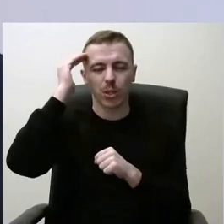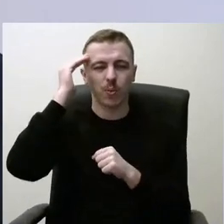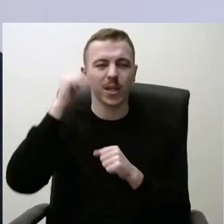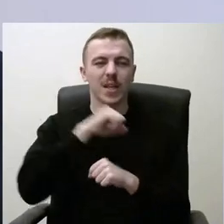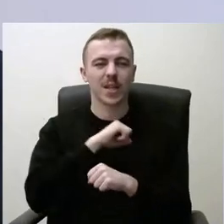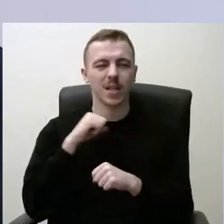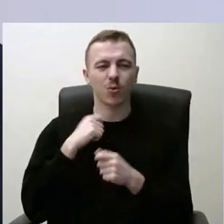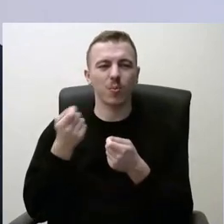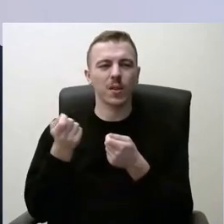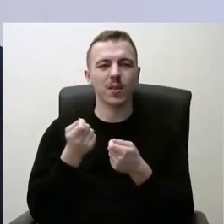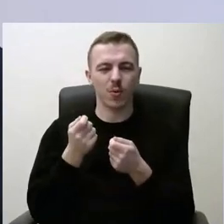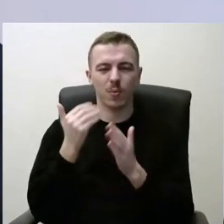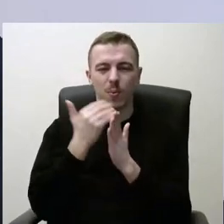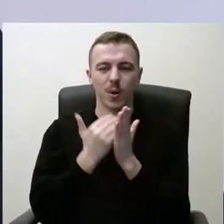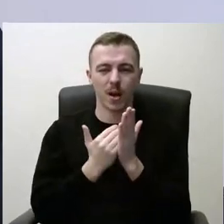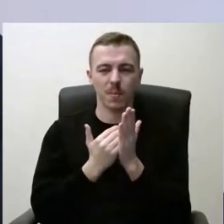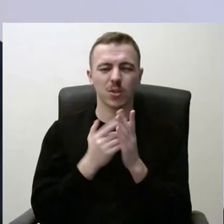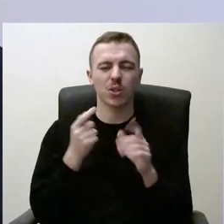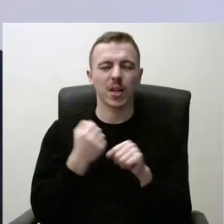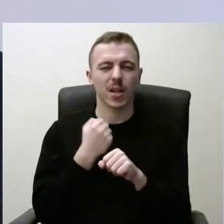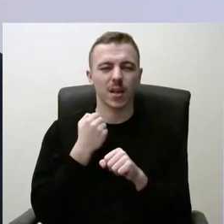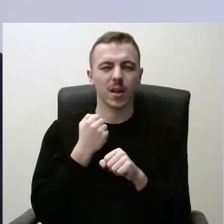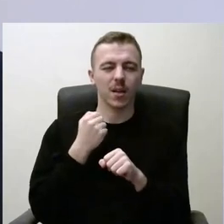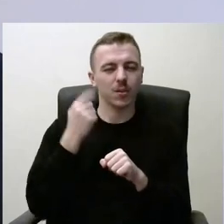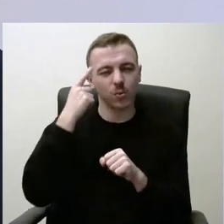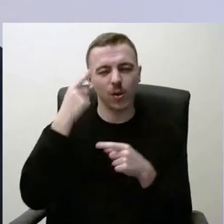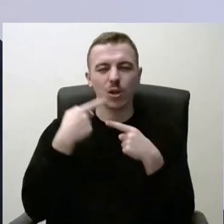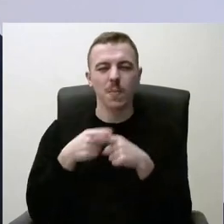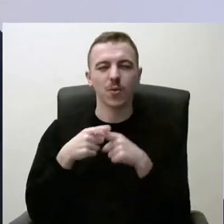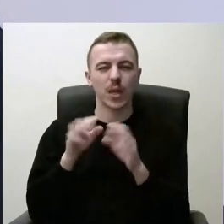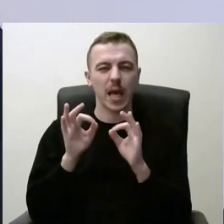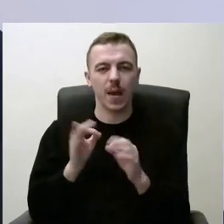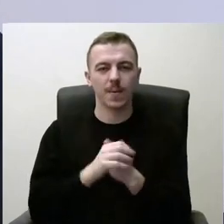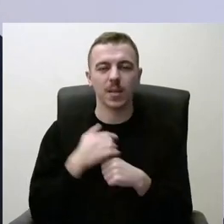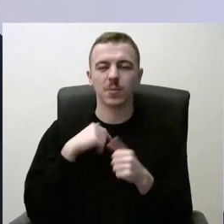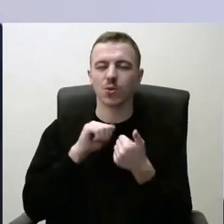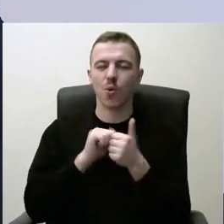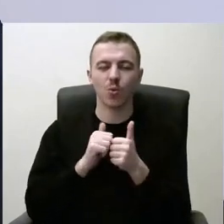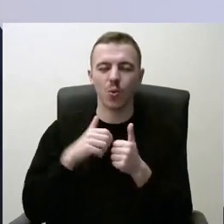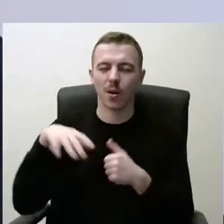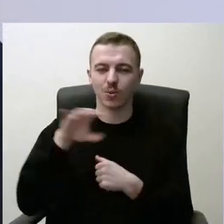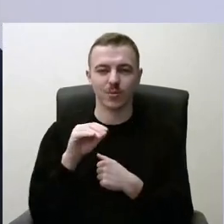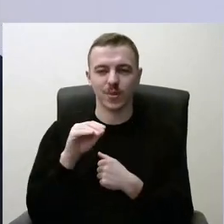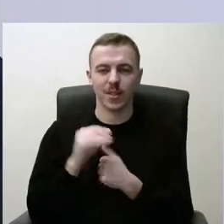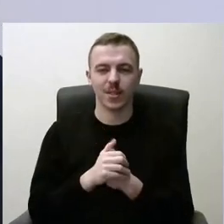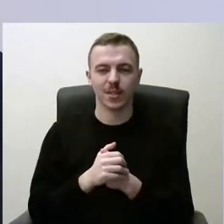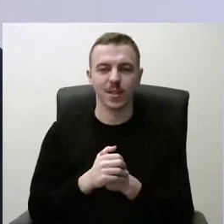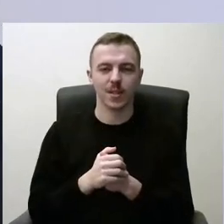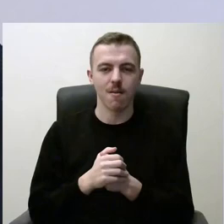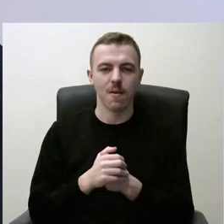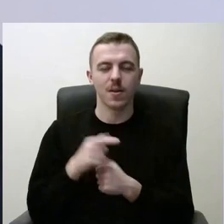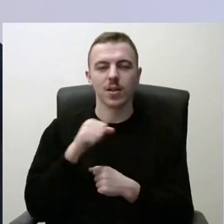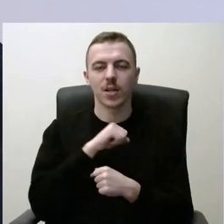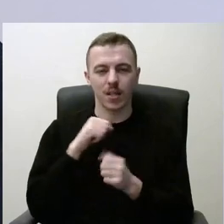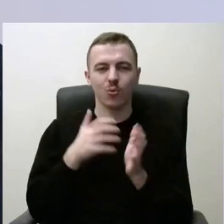pritraukimo programom. Čia reikėtų labai sugalvoti išradingų metodų. Nes mes konkuriuojame su visais kitais. Tai čia gyditojai